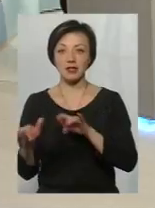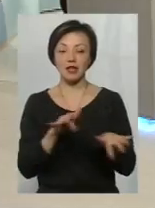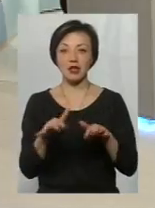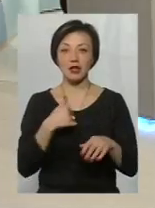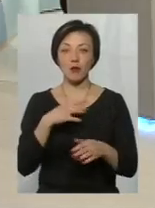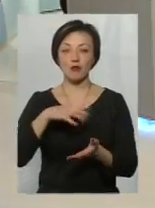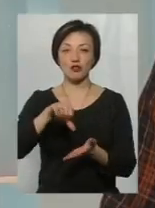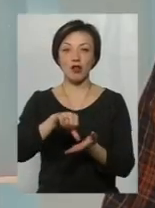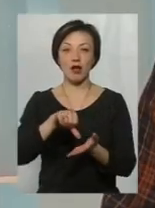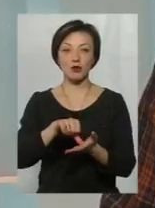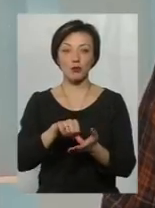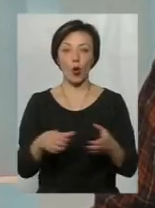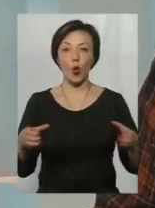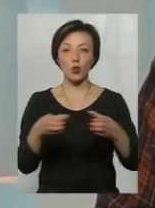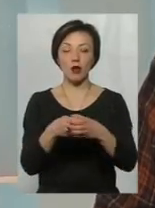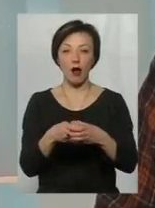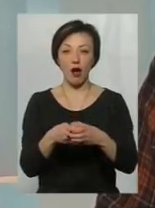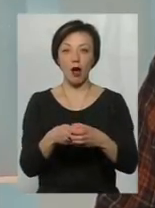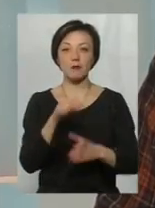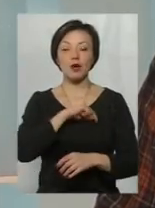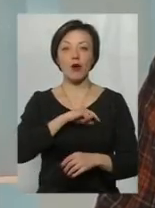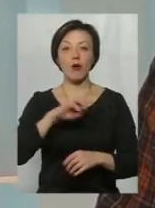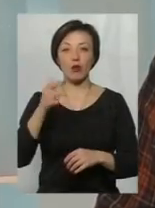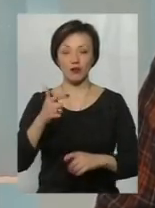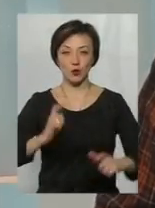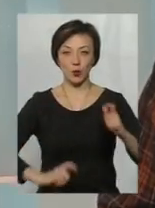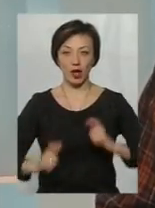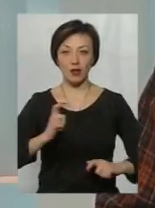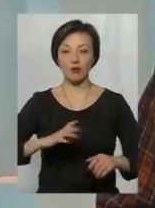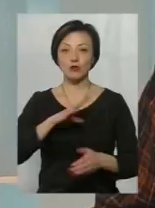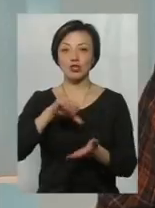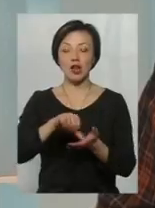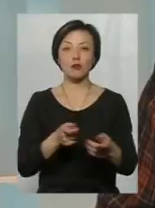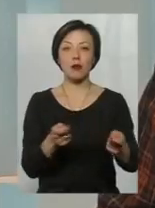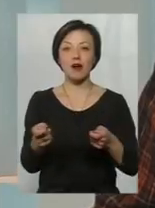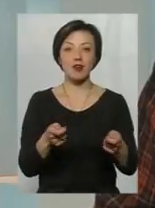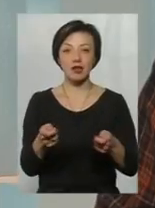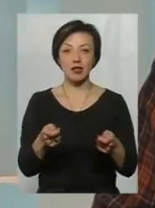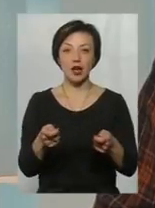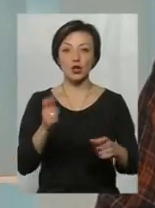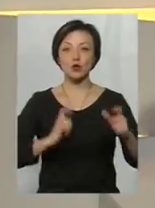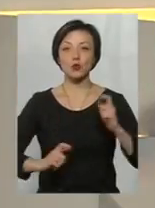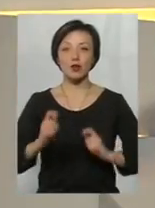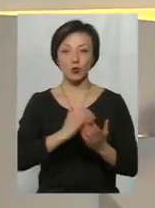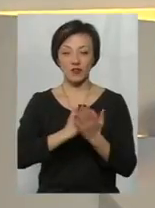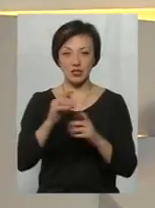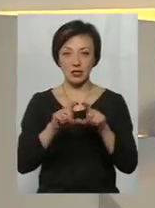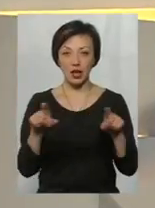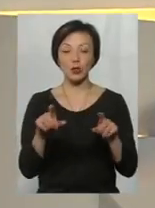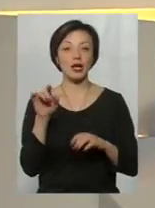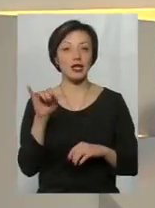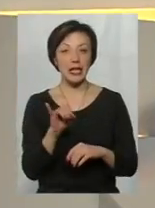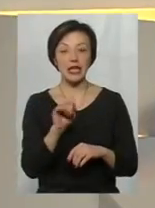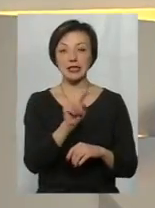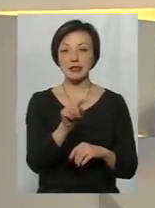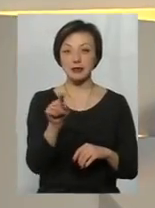був членом гуртка психологів-студентів, був членом правління студентського університету. І